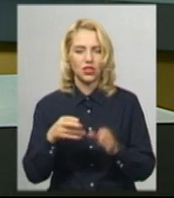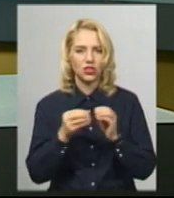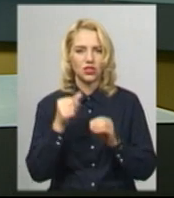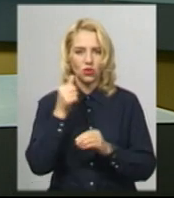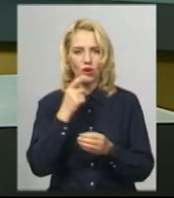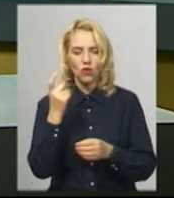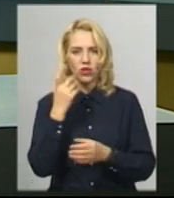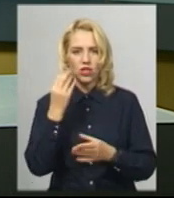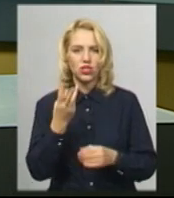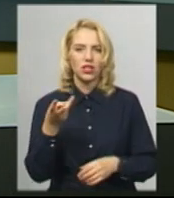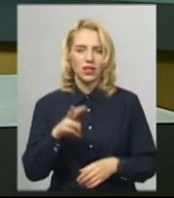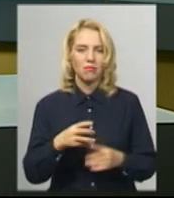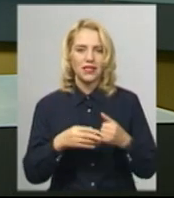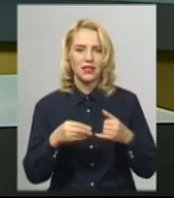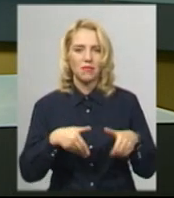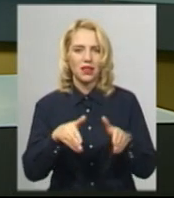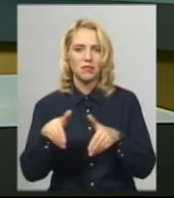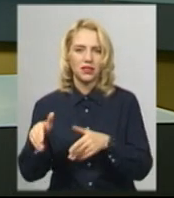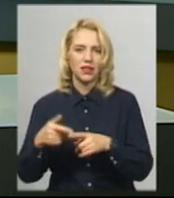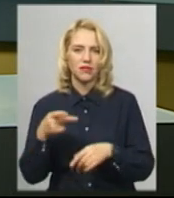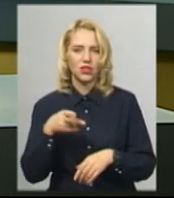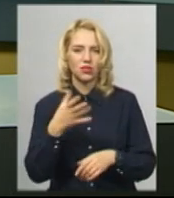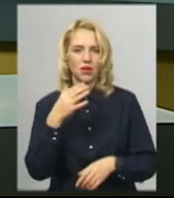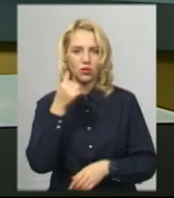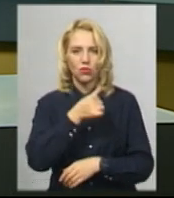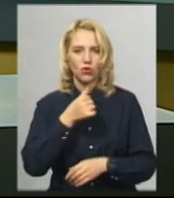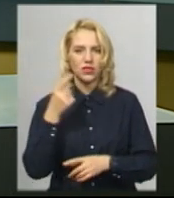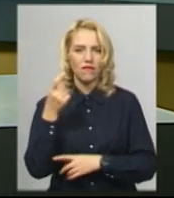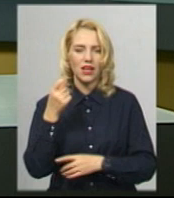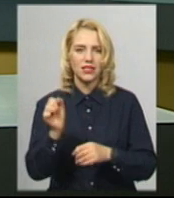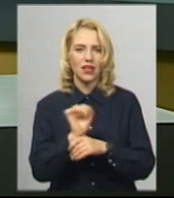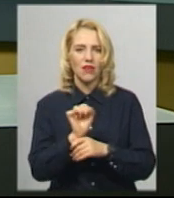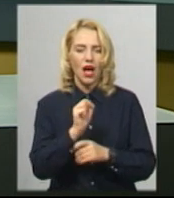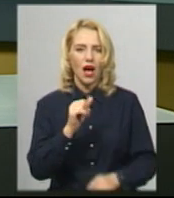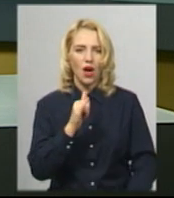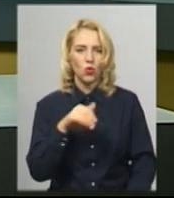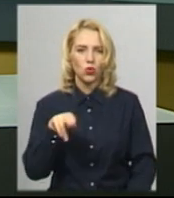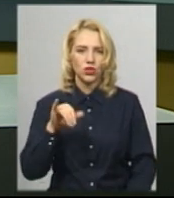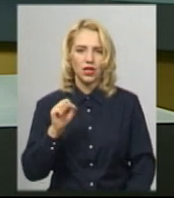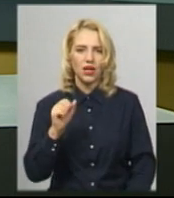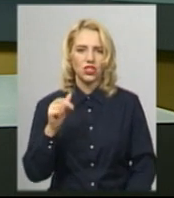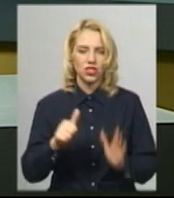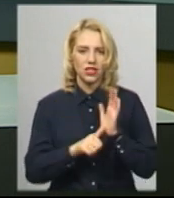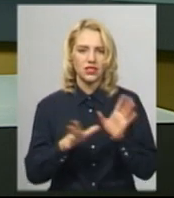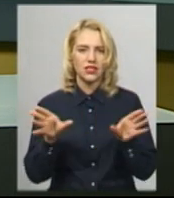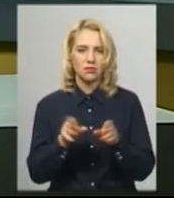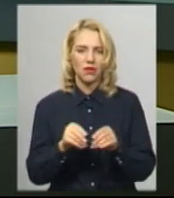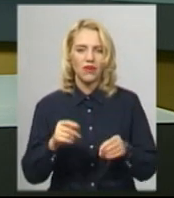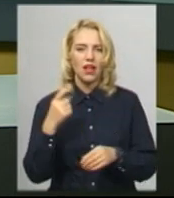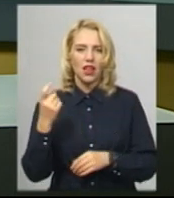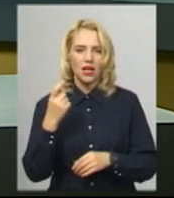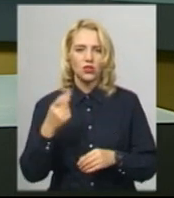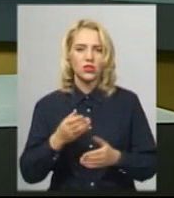він володіє ще трьома земельними ділянками. З 2005 року власник автомобіля Ауді А6. У співвласності експосадовця з